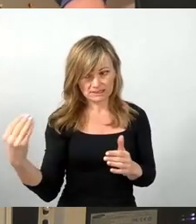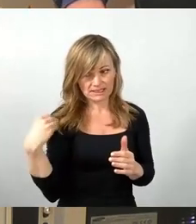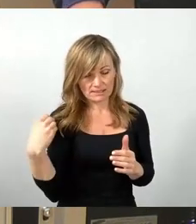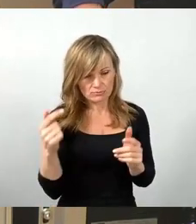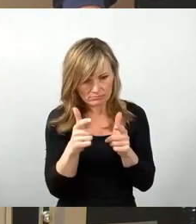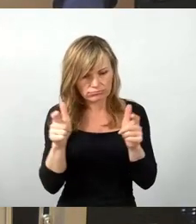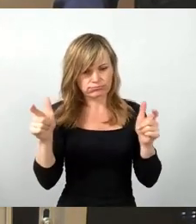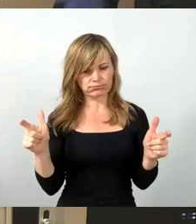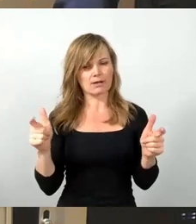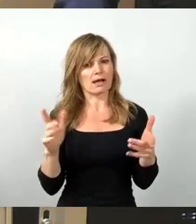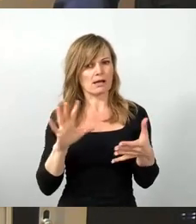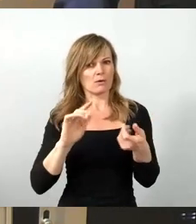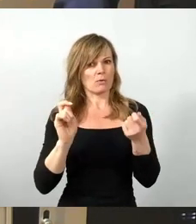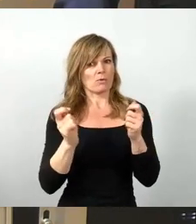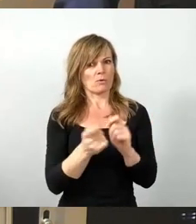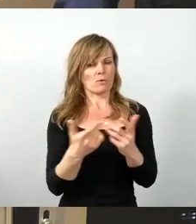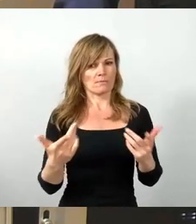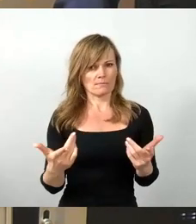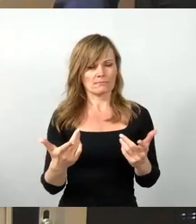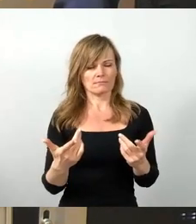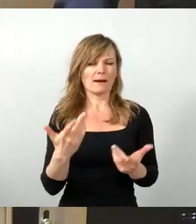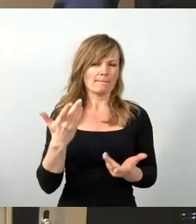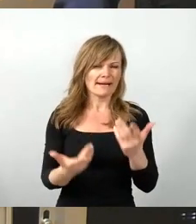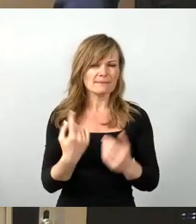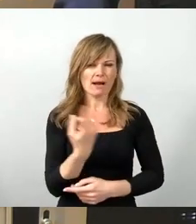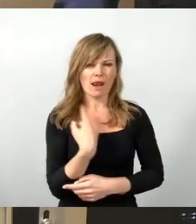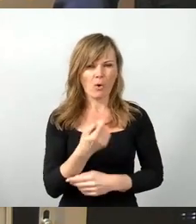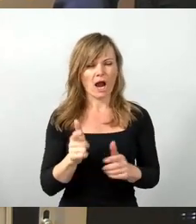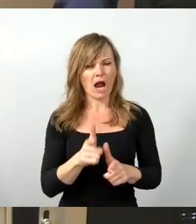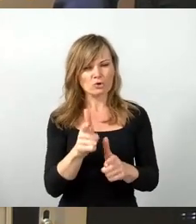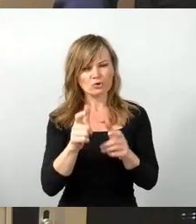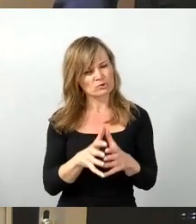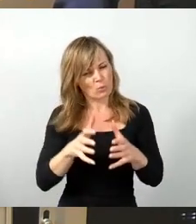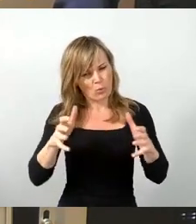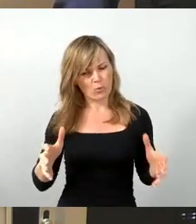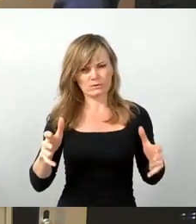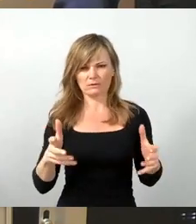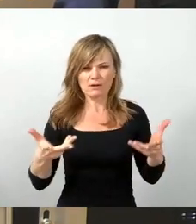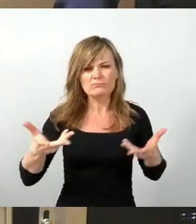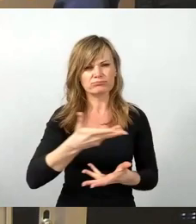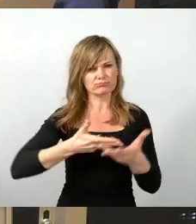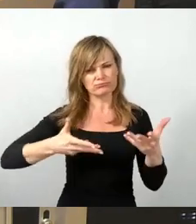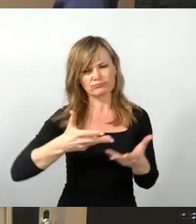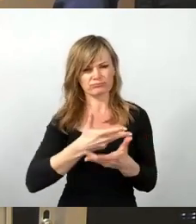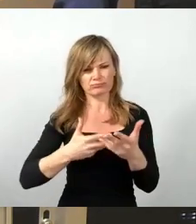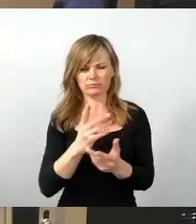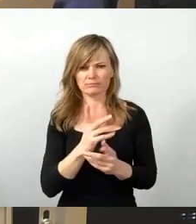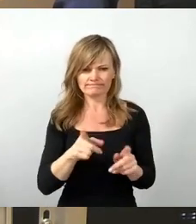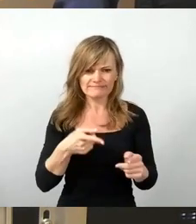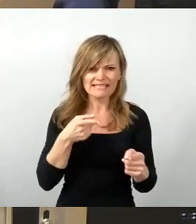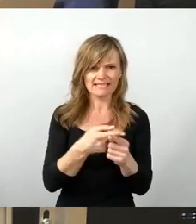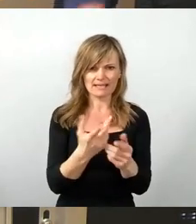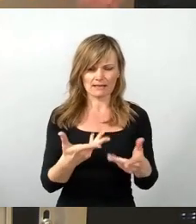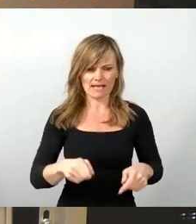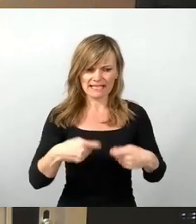groß geratenen Ausschüssen vielleicht manchmal auch führen können. Darum geht es in Beiräten, das tatsächlich hinzubekommen und dort tatsächlich auch Dinge